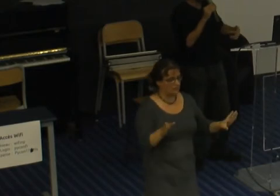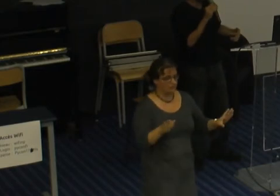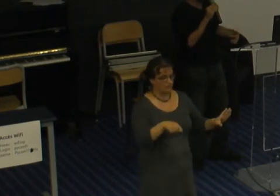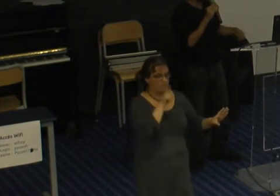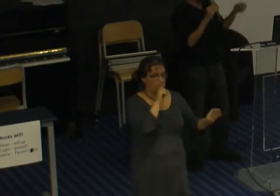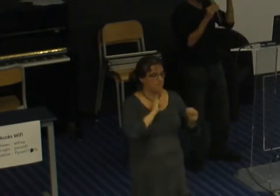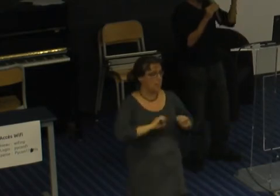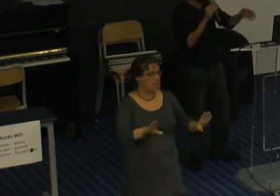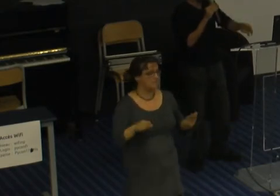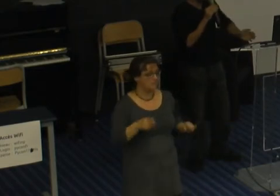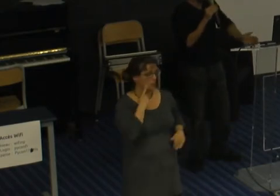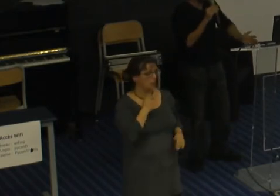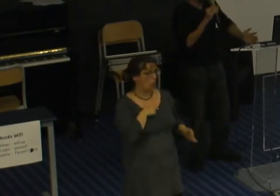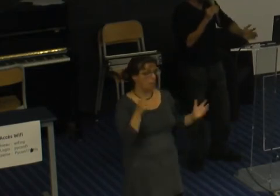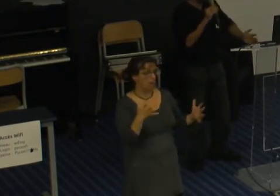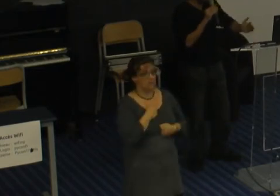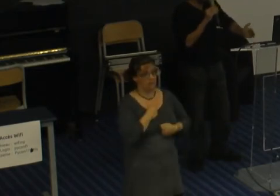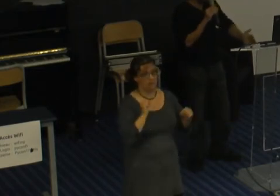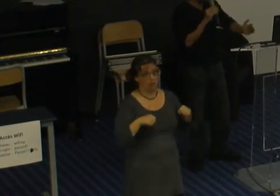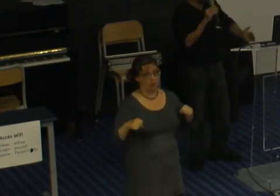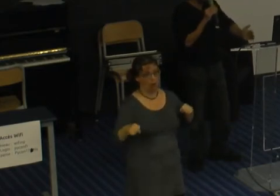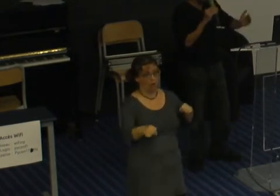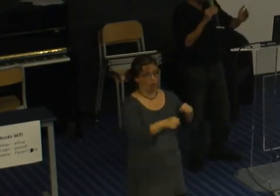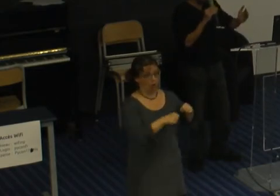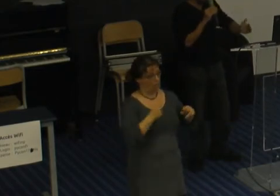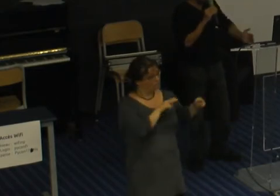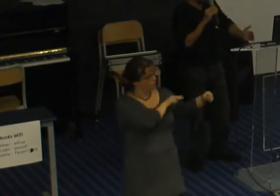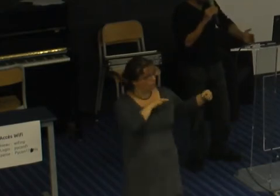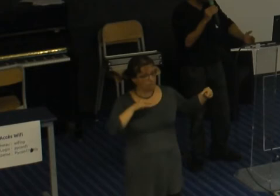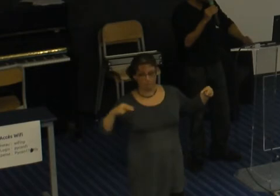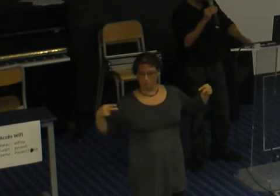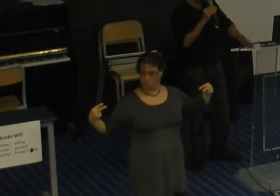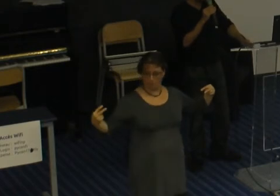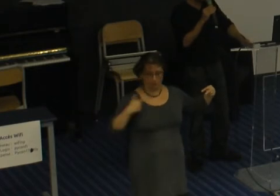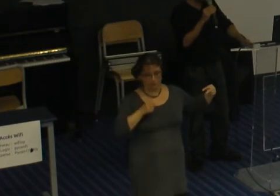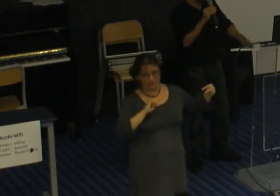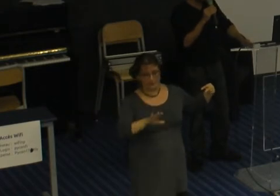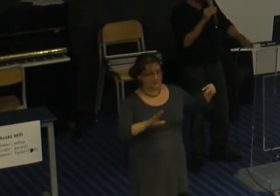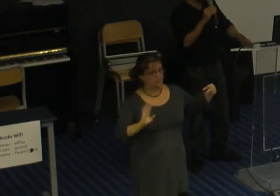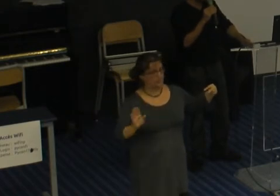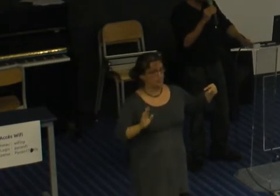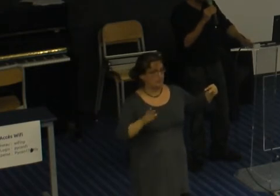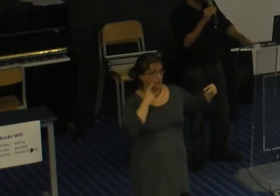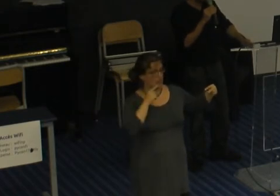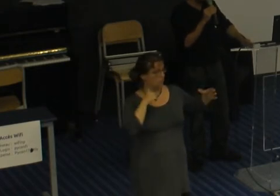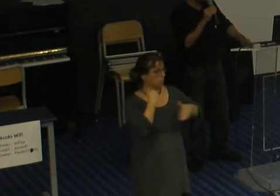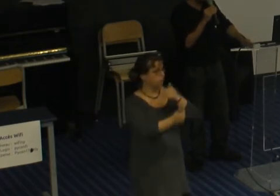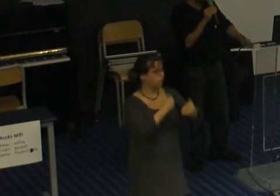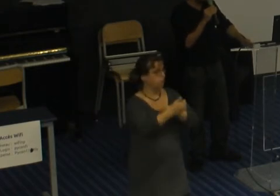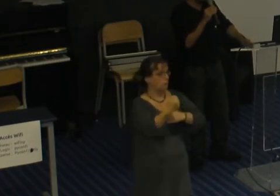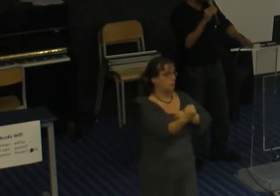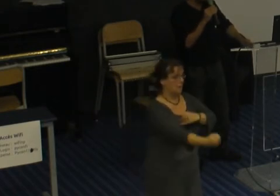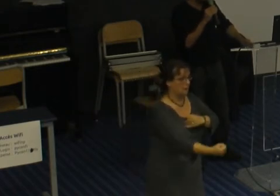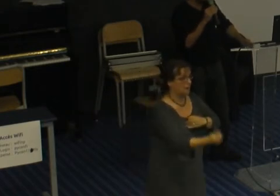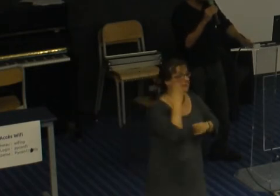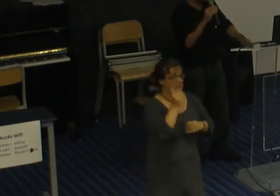reproduire les choses alors que si on met le haut là on met clairement les points sur les i ben en fait c'est comme ça qu'on garantit les choses